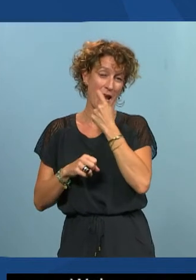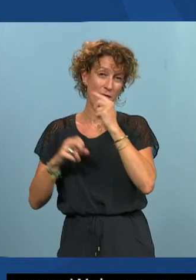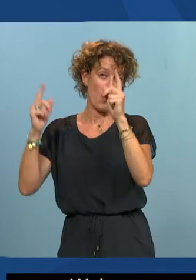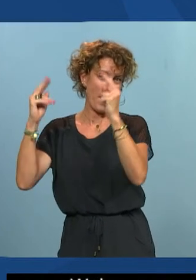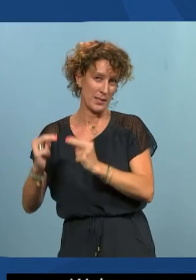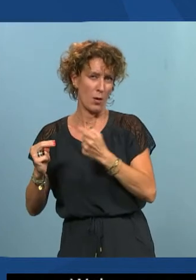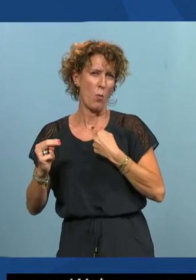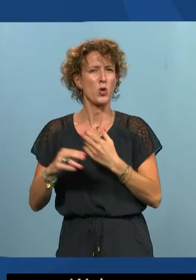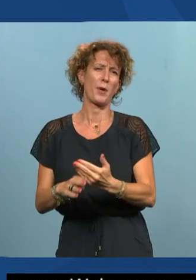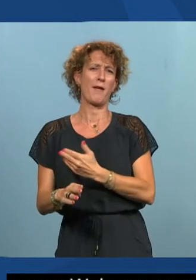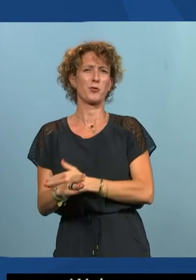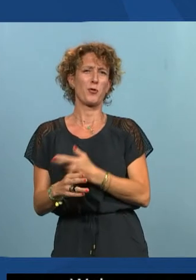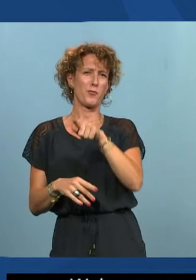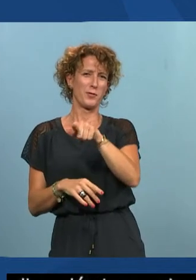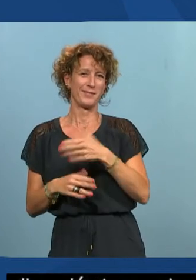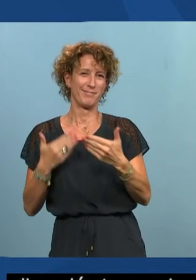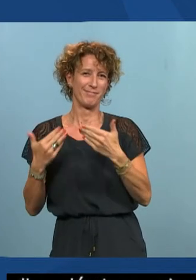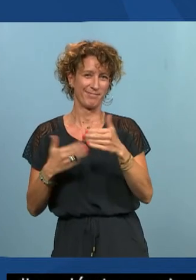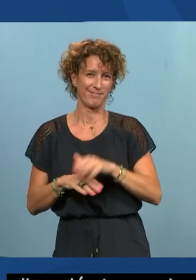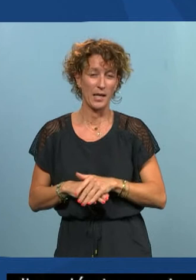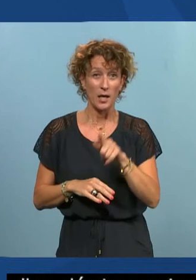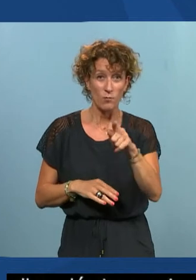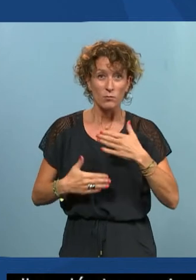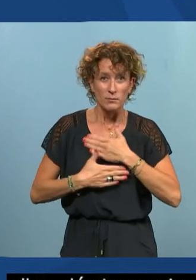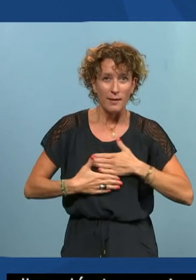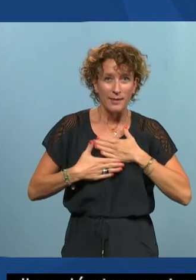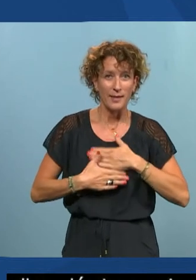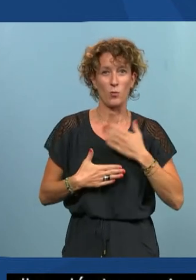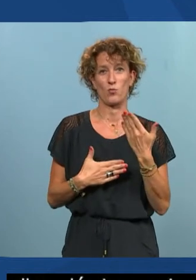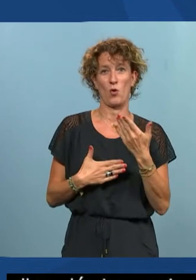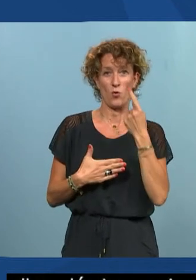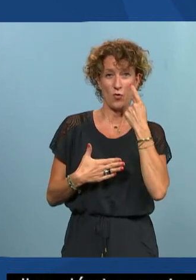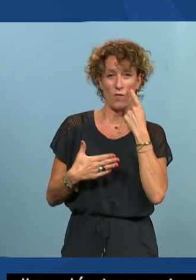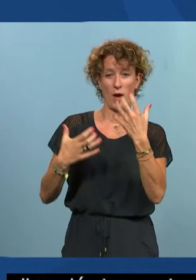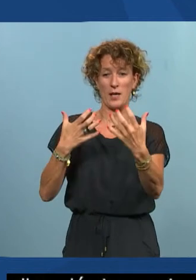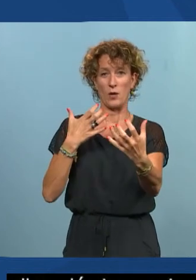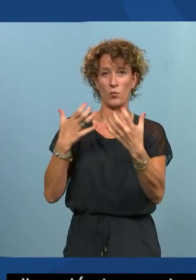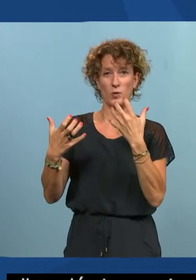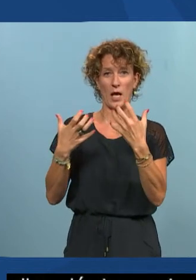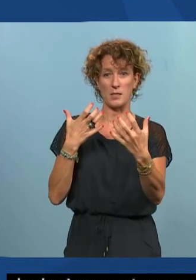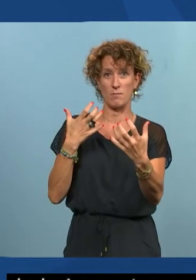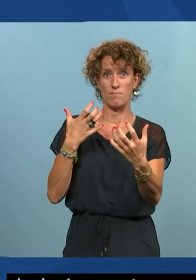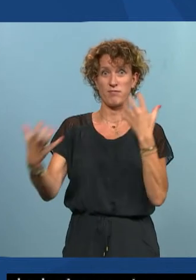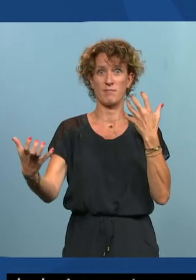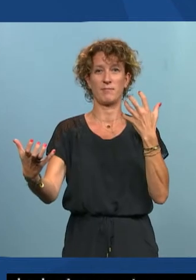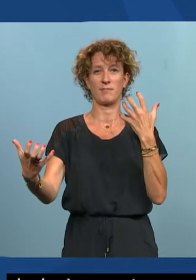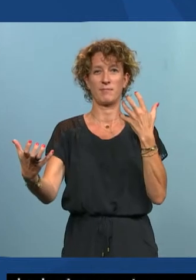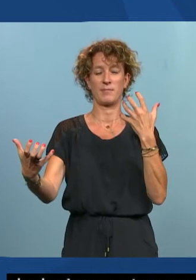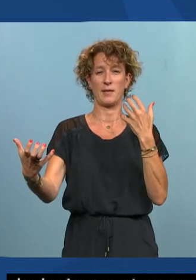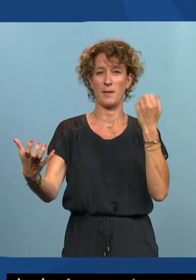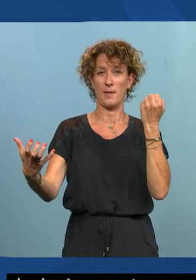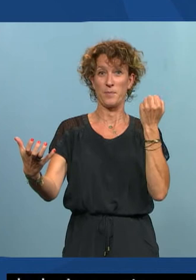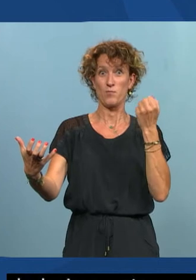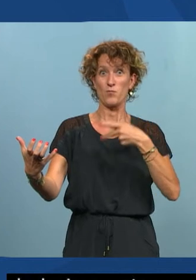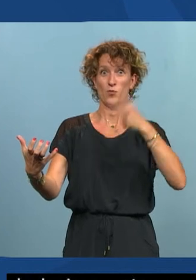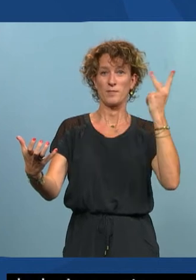d'avance sur vous donc mais et vous serez très content d'avoir des contrastes augmentés là c'est même pas de l'accessibilité j'ai envie de dire c'est du